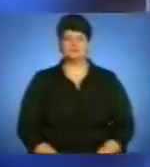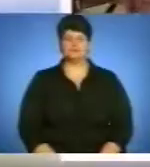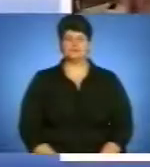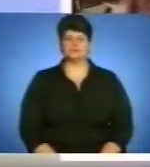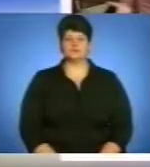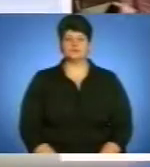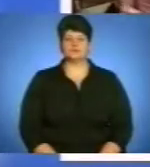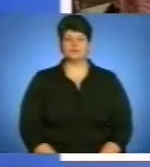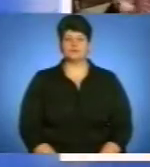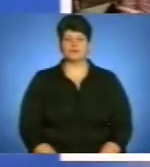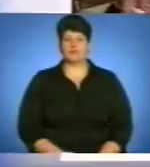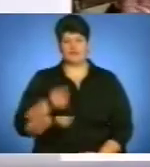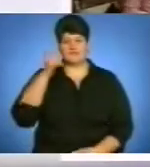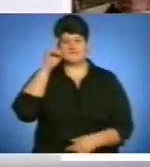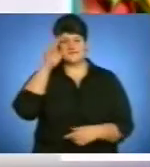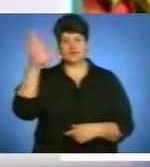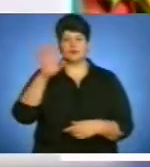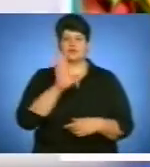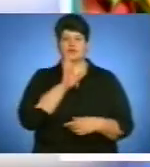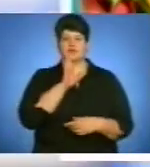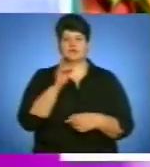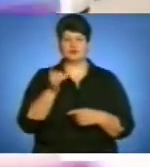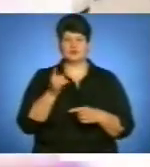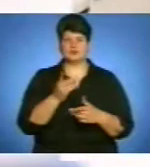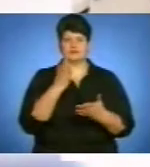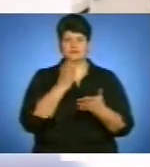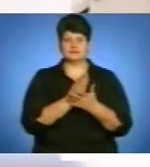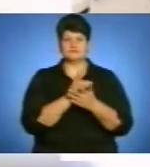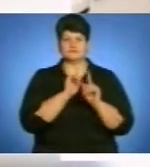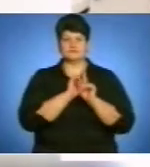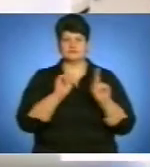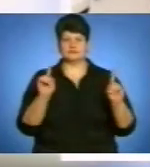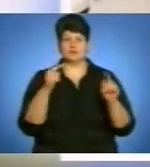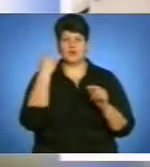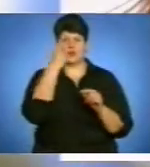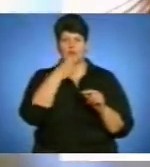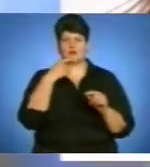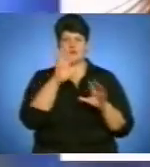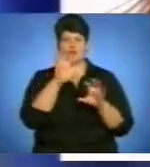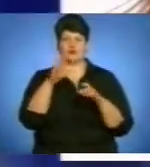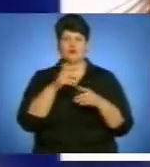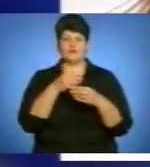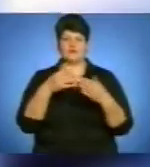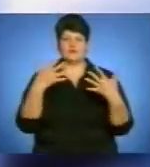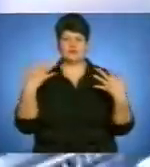Відомі жінки Тернополя постали у незвичних образах на фотовиставці «Весна жінка».